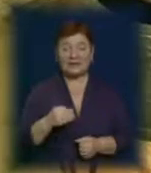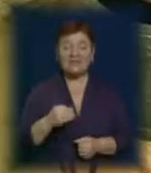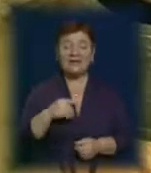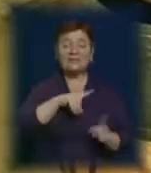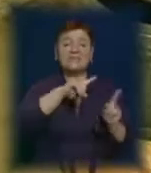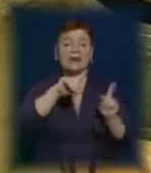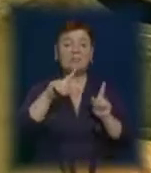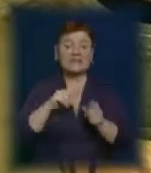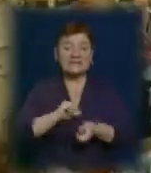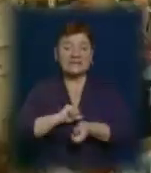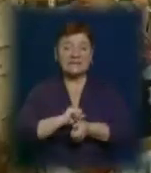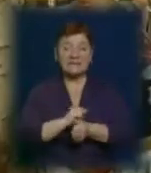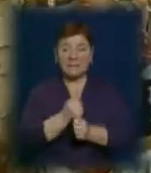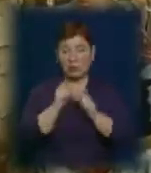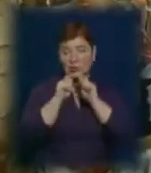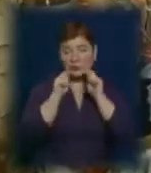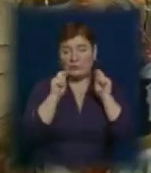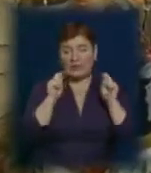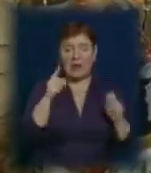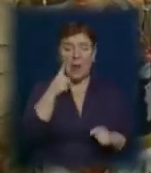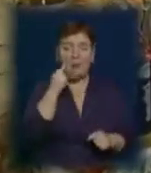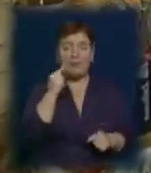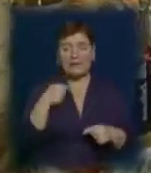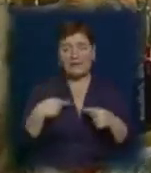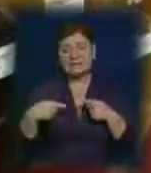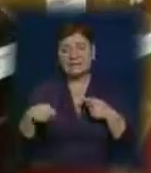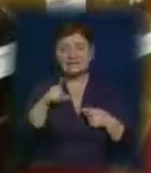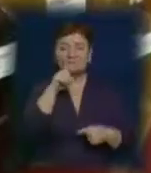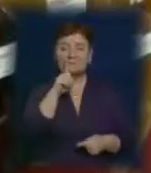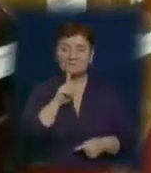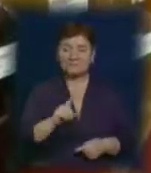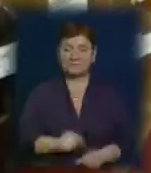закарпатських сироварень, сувеніри, мед та різноманітні смаколики.